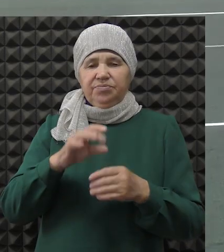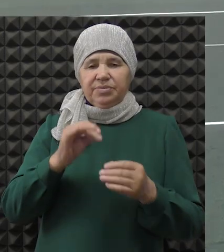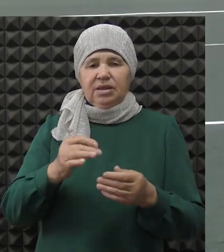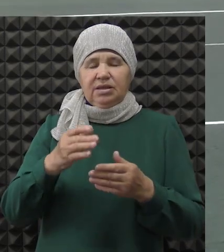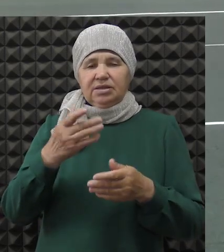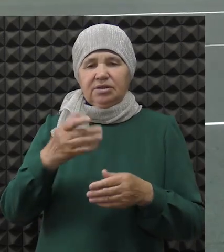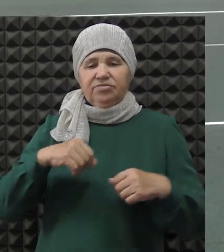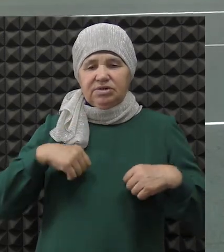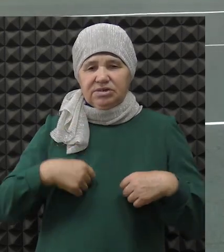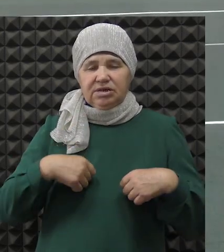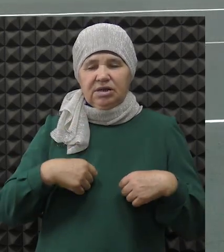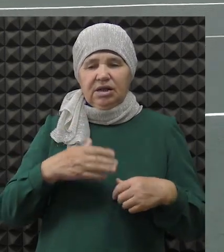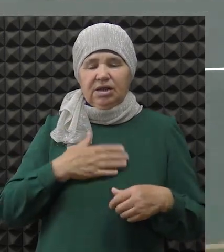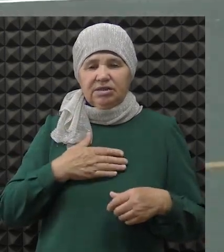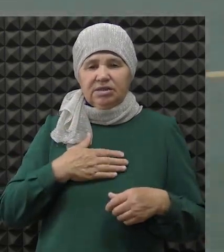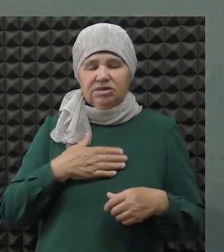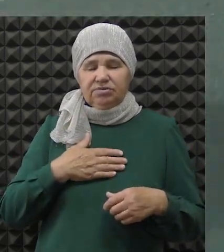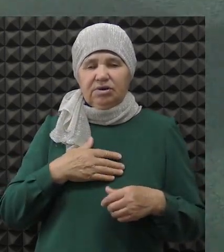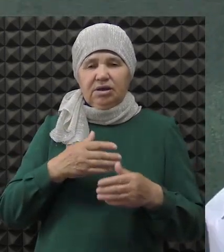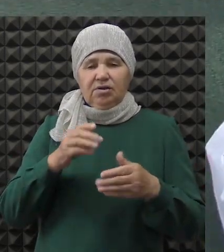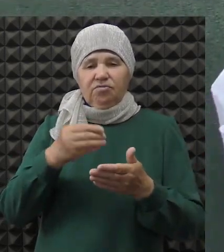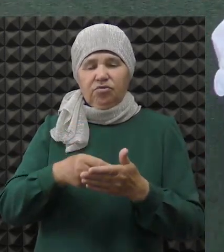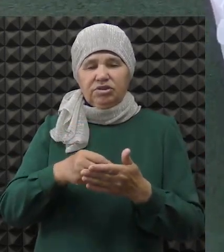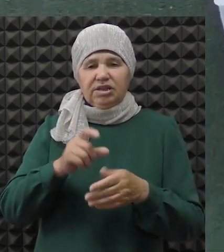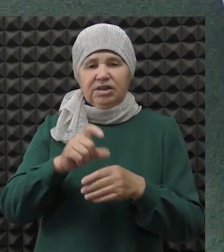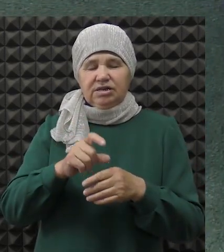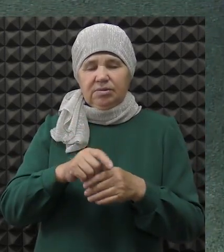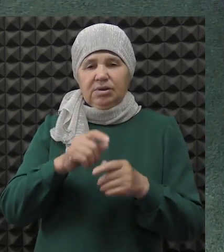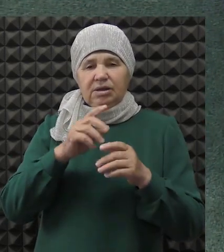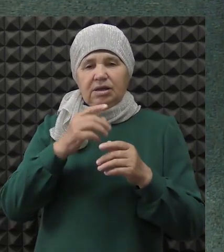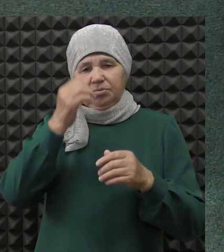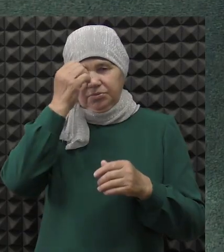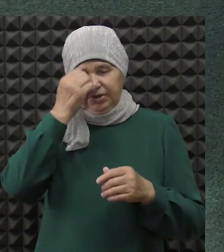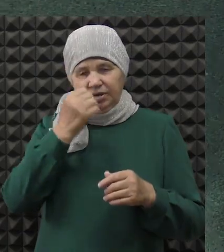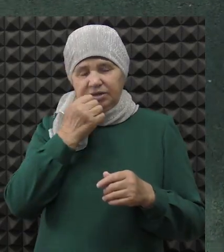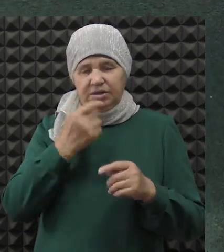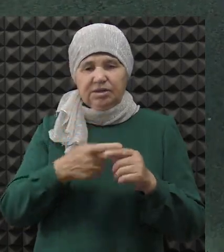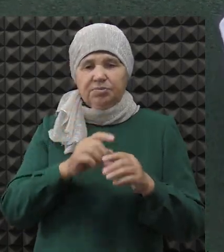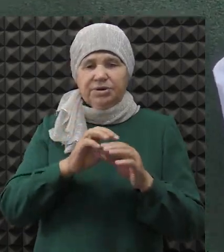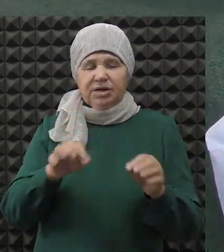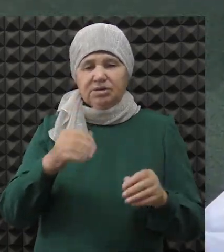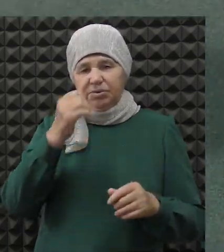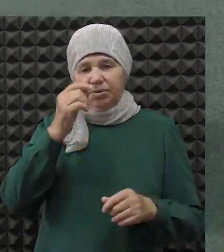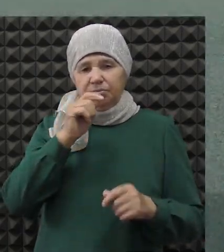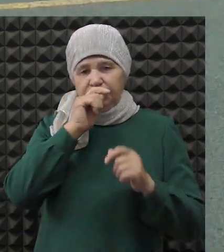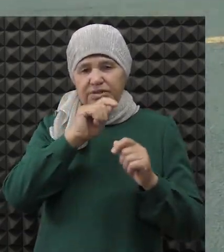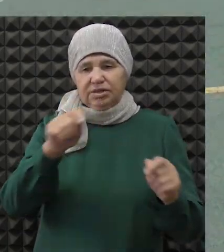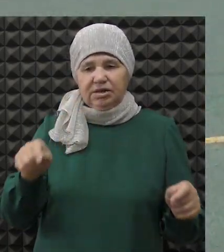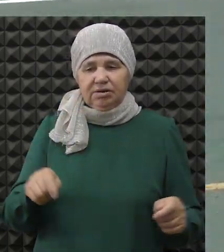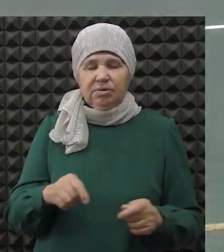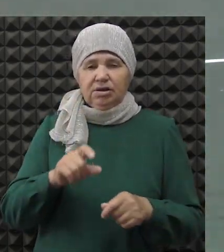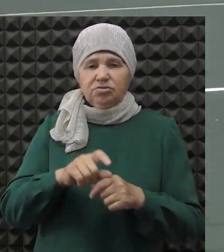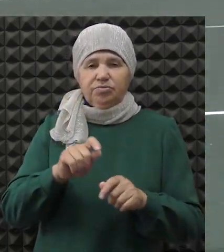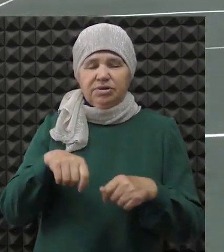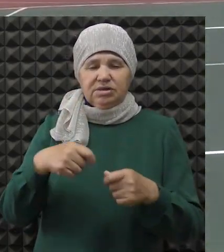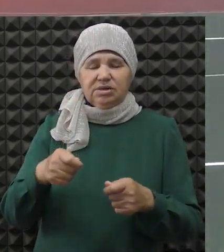И за ваши старания, вот от нашего, аль-хамдалля, фонда Ердем, хотелось бы вас всех отблагодарить вот этими прекрасными подарками. Слово